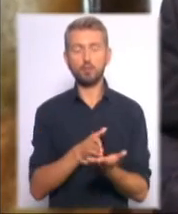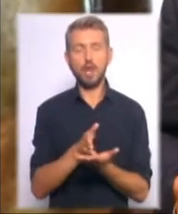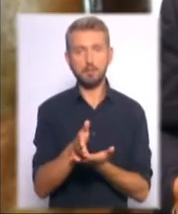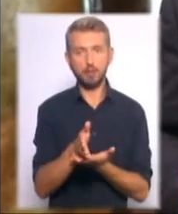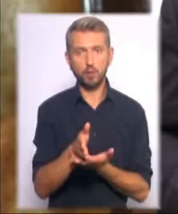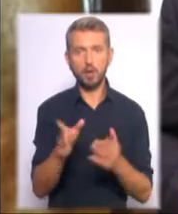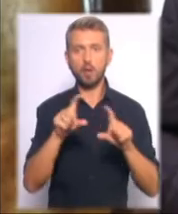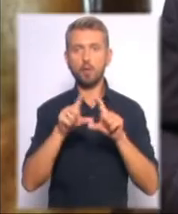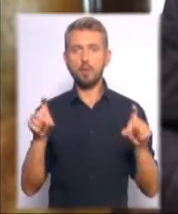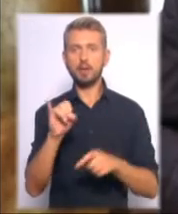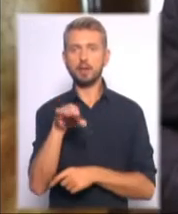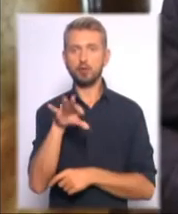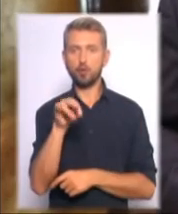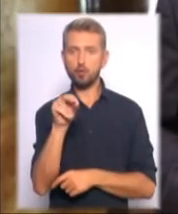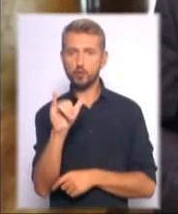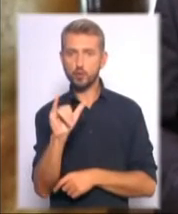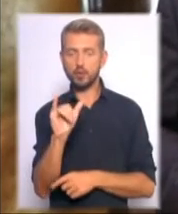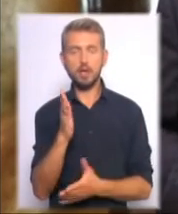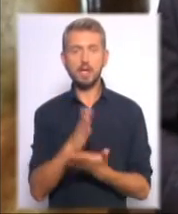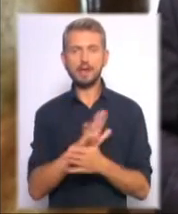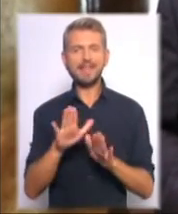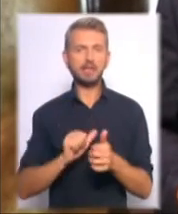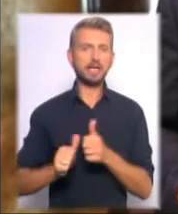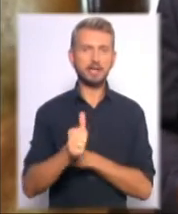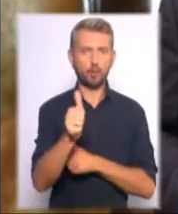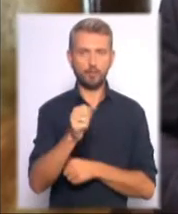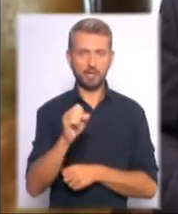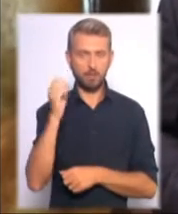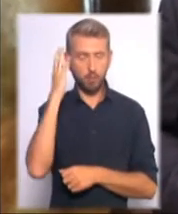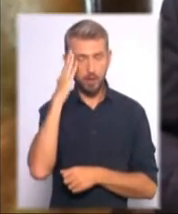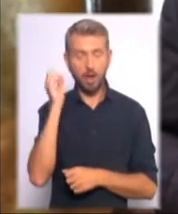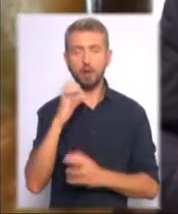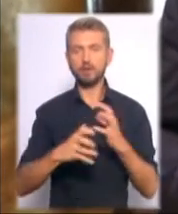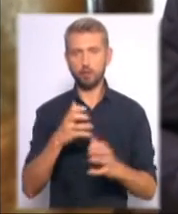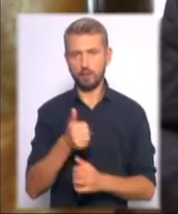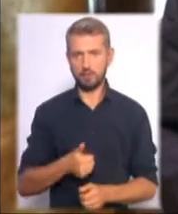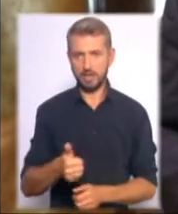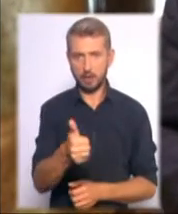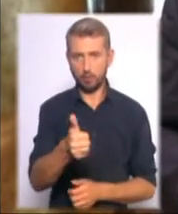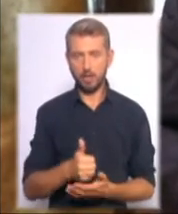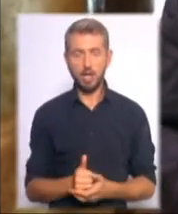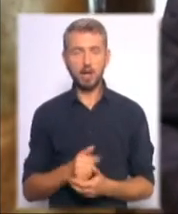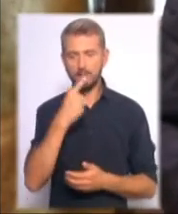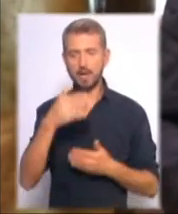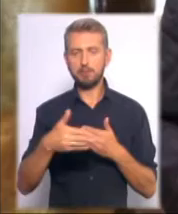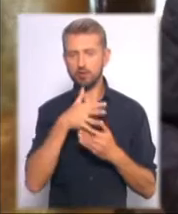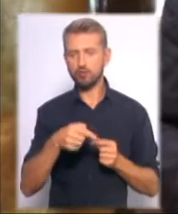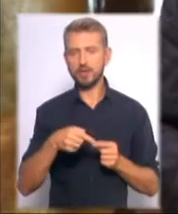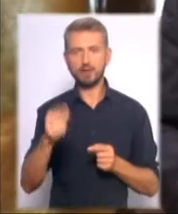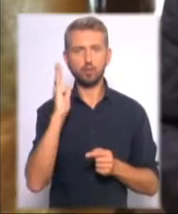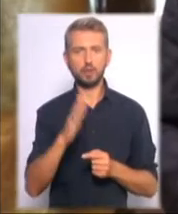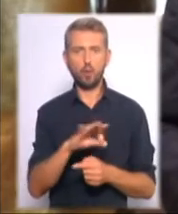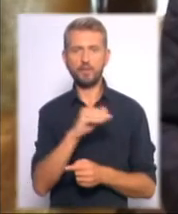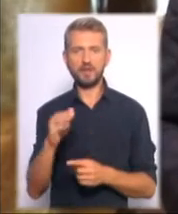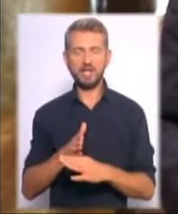компанія ІТОЧУ є не тільки лідером Японії, а світовим лідером. В найближчі часи буде офіційний візит